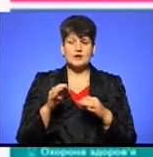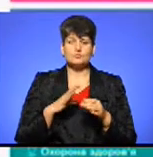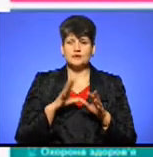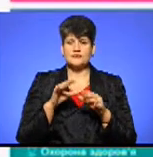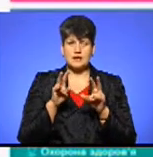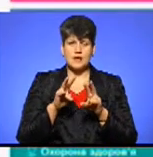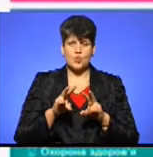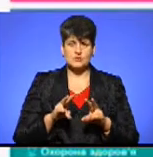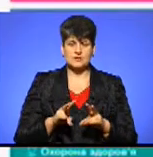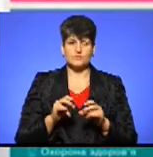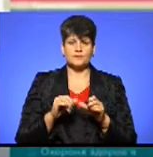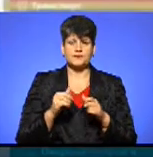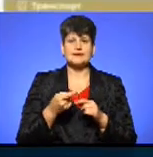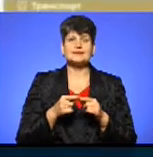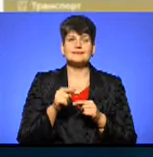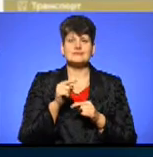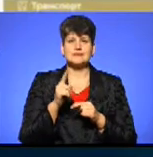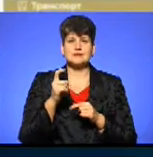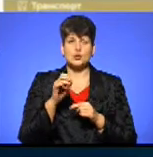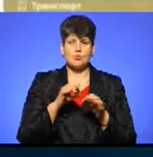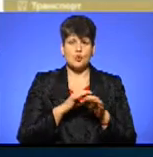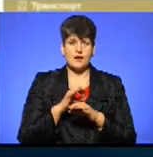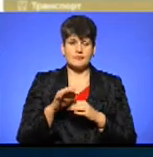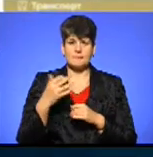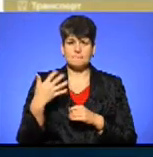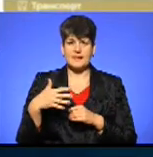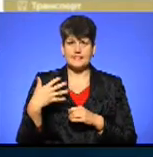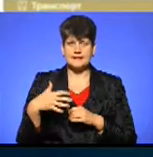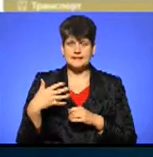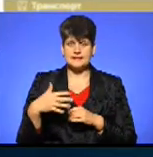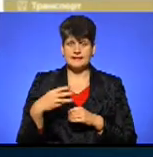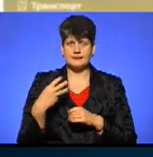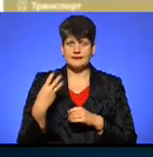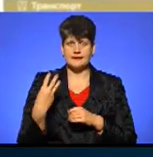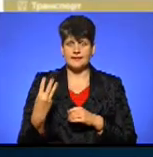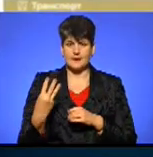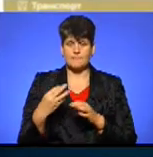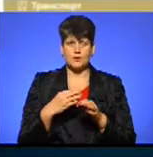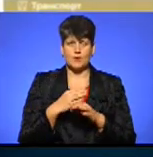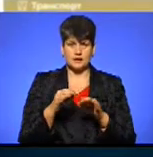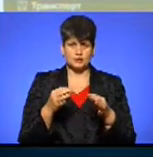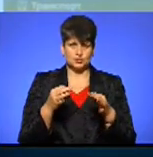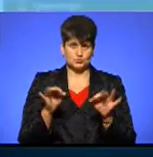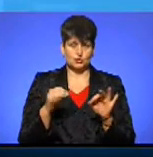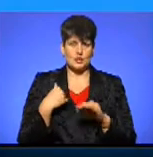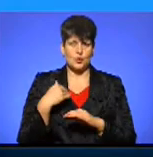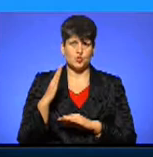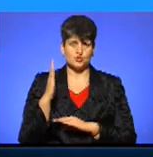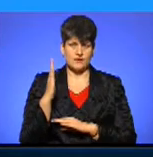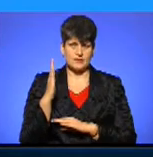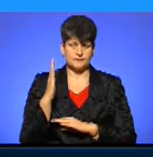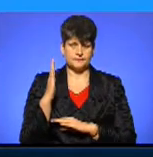комітету. З цих 100 проєктів, 53 проєкти, допущених до голосування,